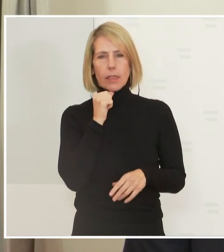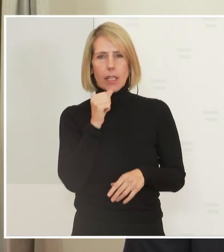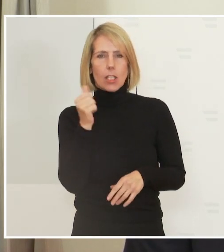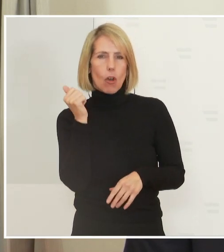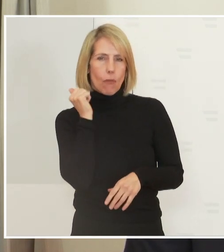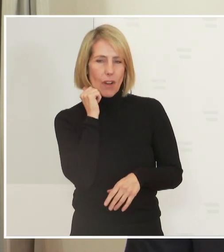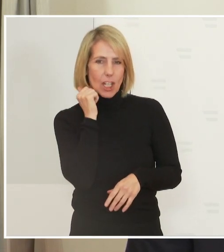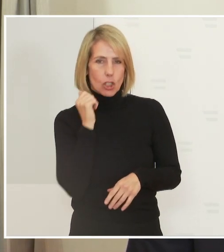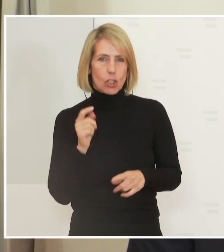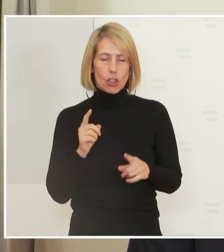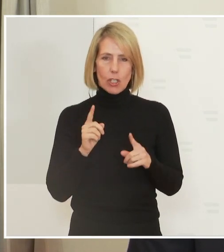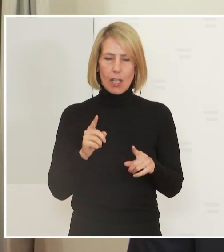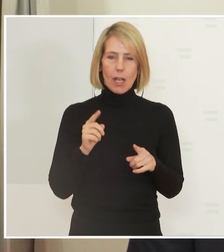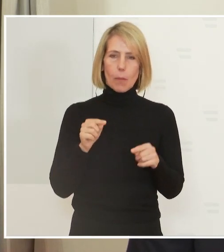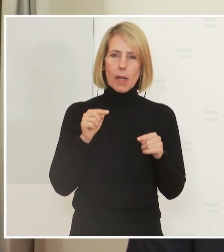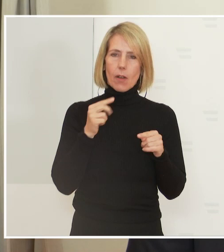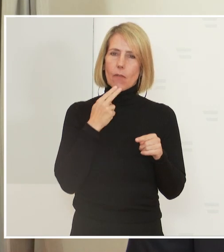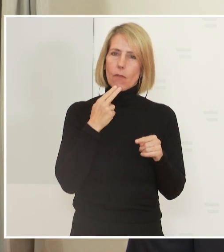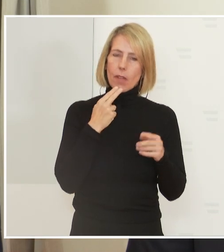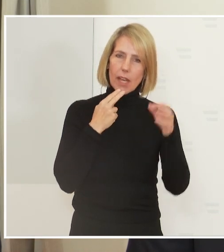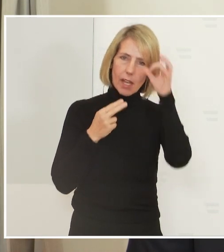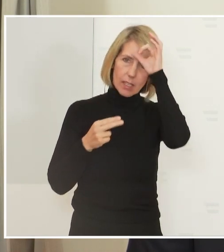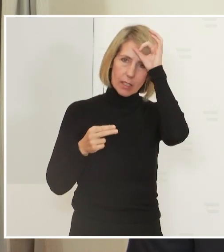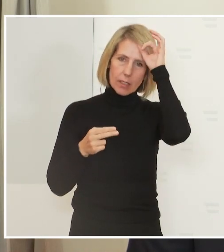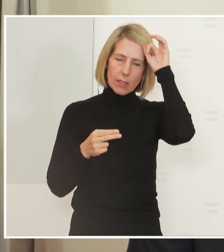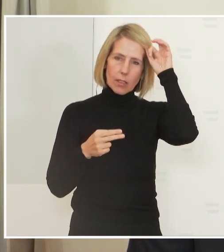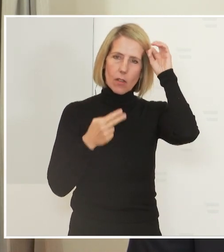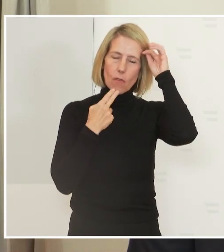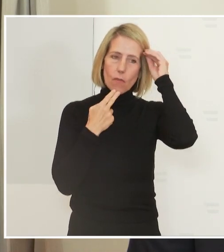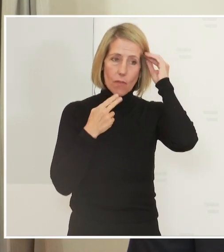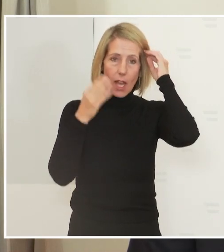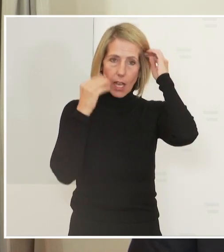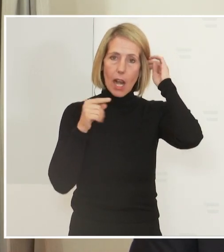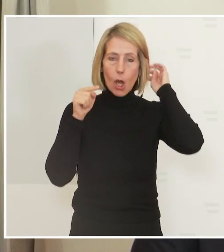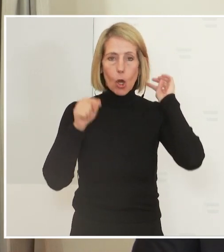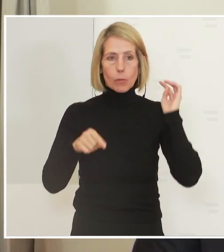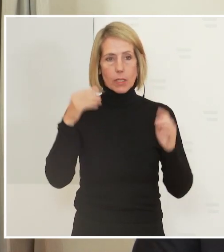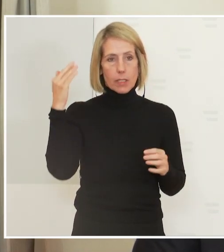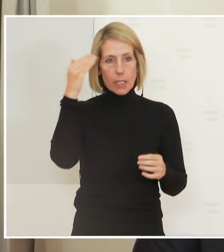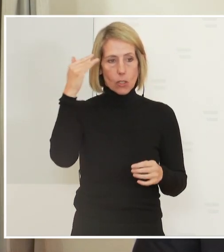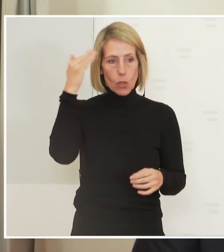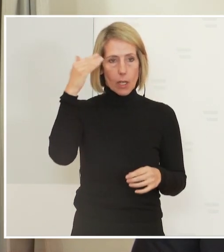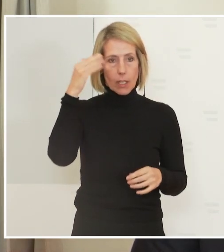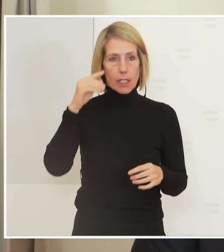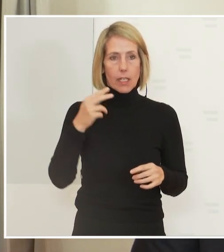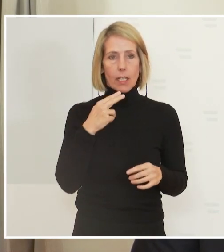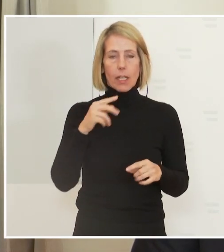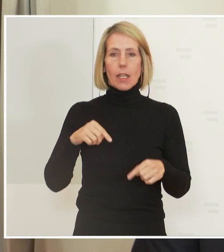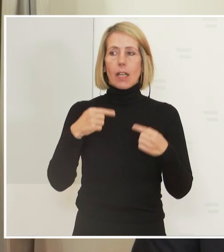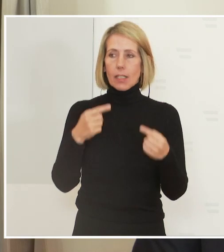den Menschen, die an diesen Mythos glauben oder an diese Verschwörung glauben,